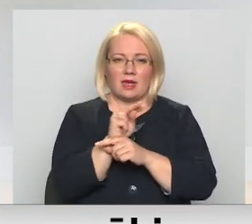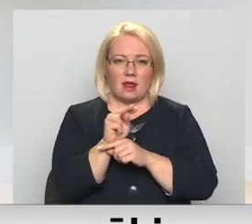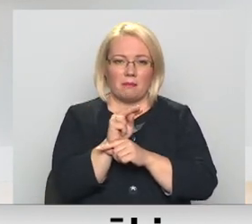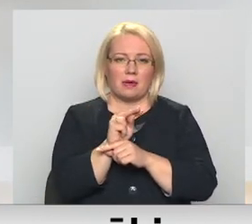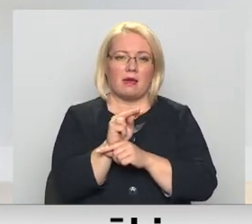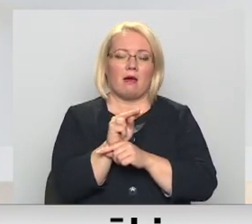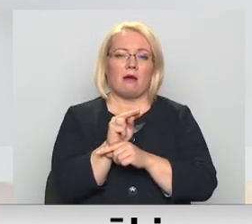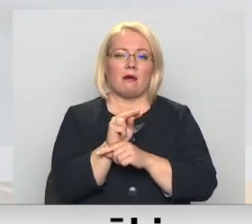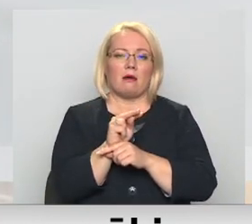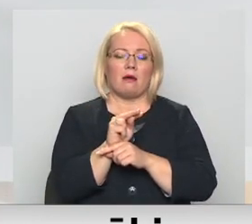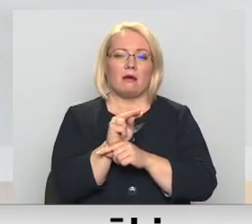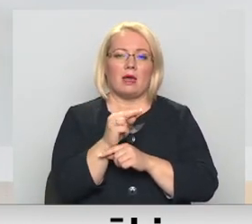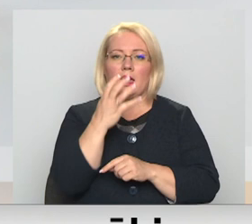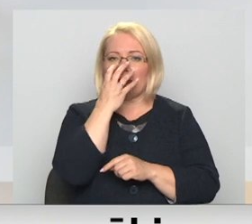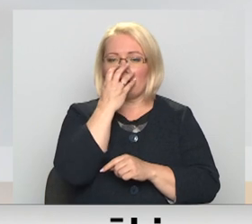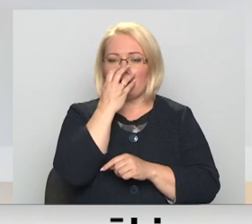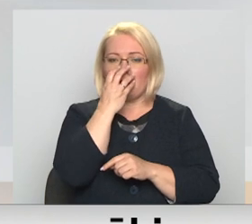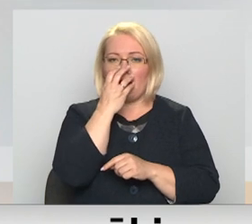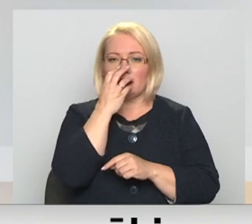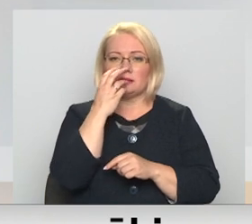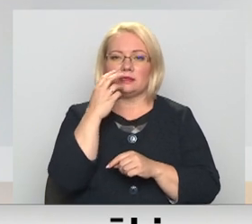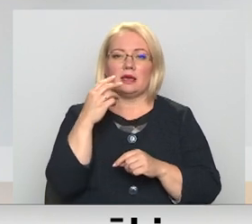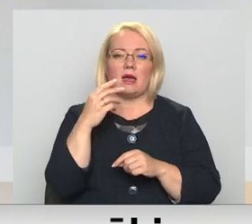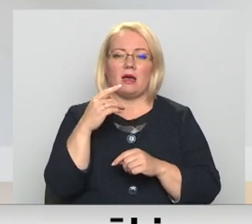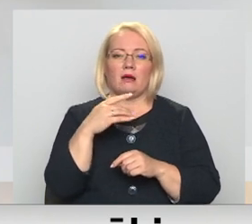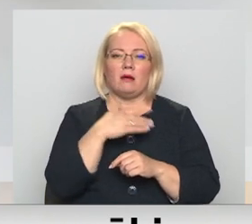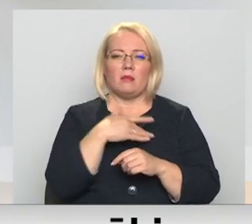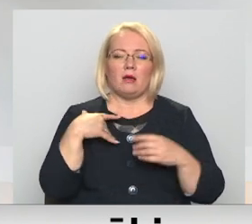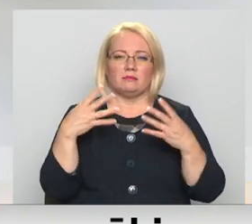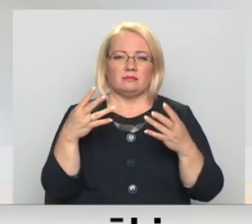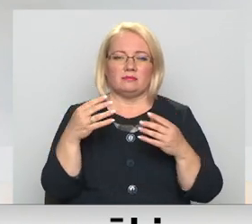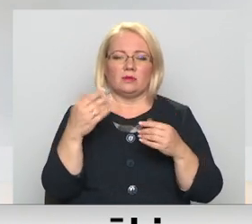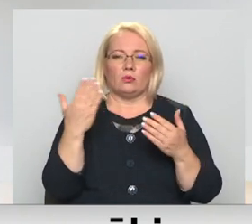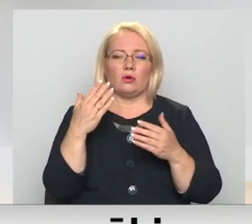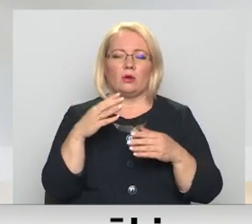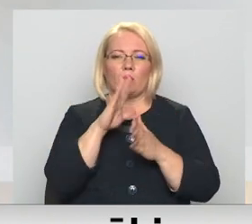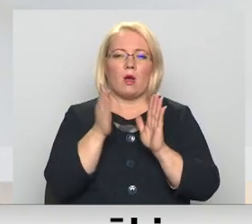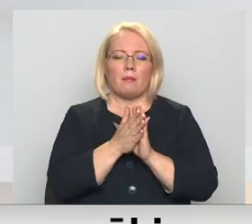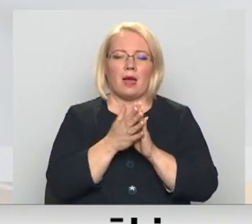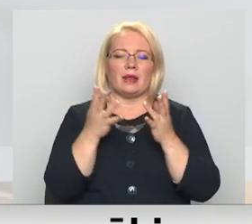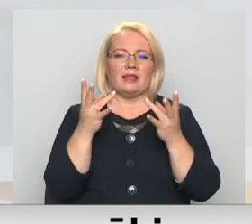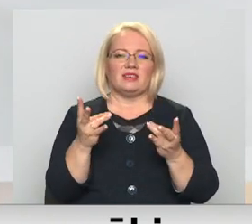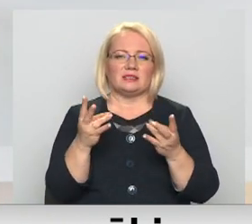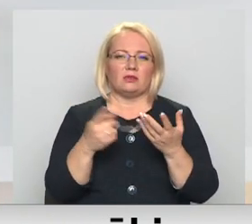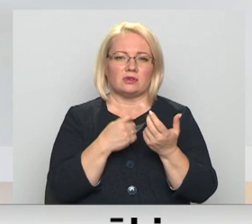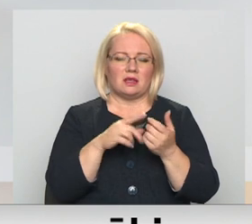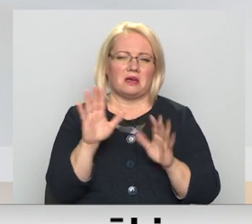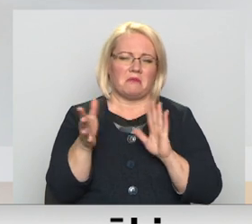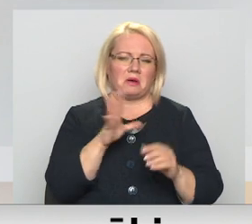reanimācija, bija uz kopējo intencētu pacientu skaitu, kas sasniedz ap 140,